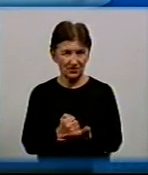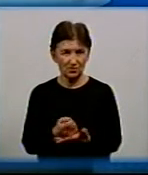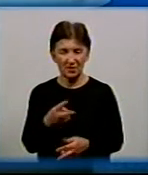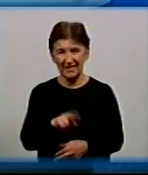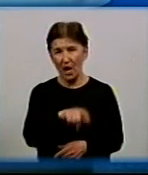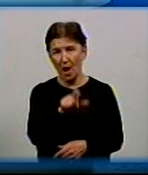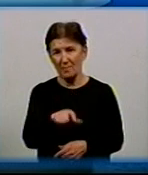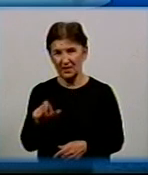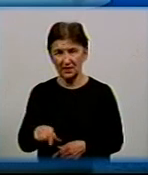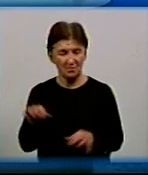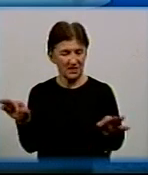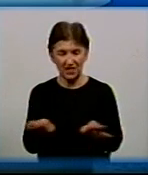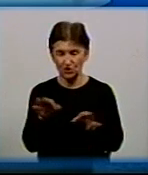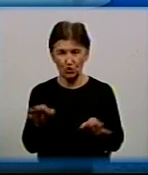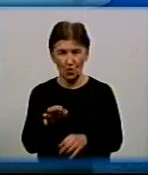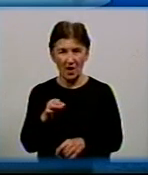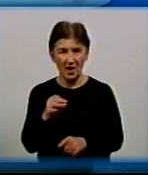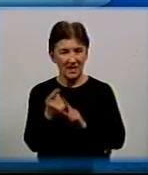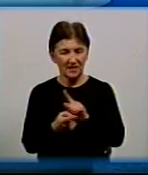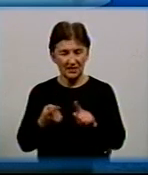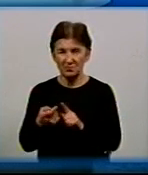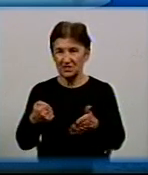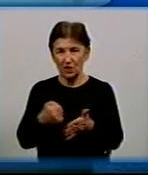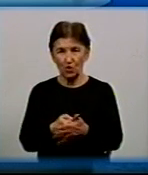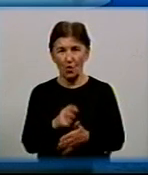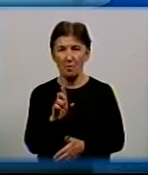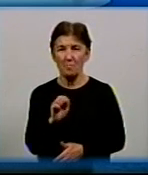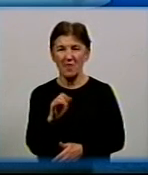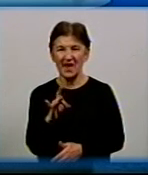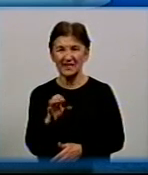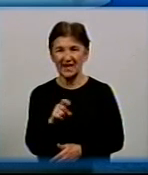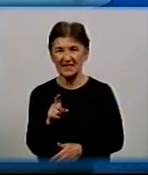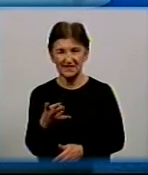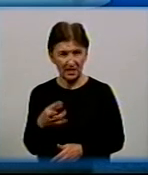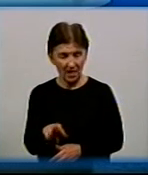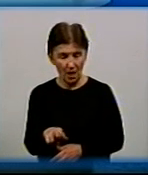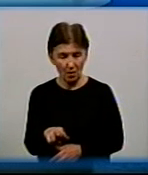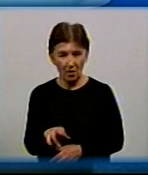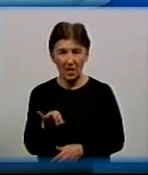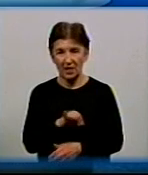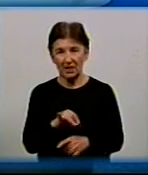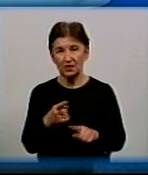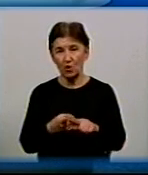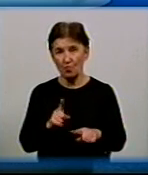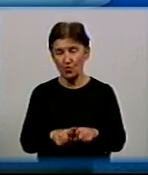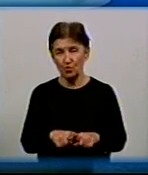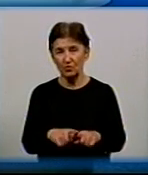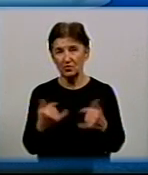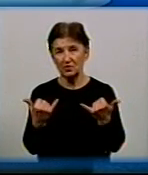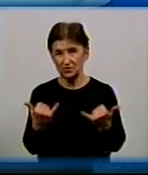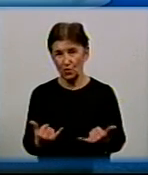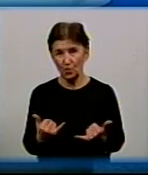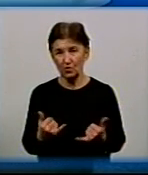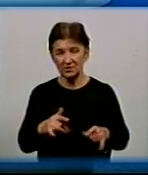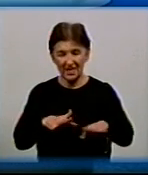абонентів Кривого Рад Тепло нічого не зміниться, принаймні, до березня-квітня, до кінця опалювального сезону і тому. Сьогодні рівень